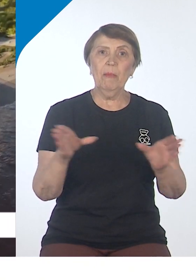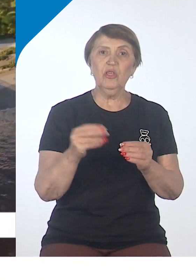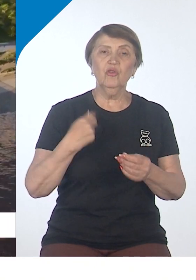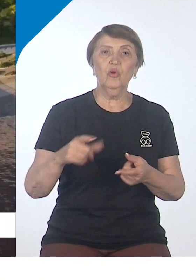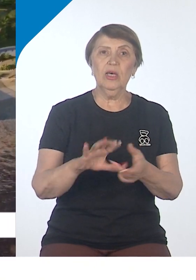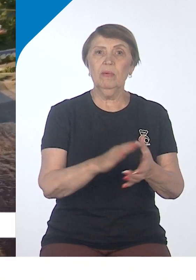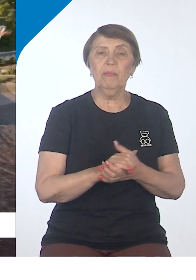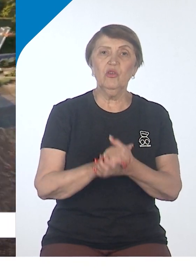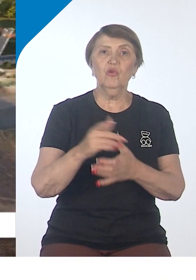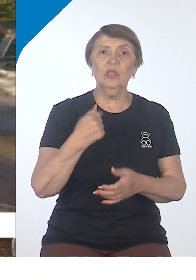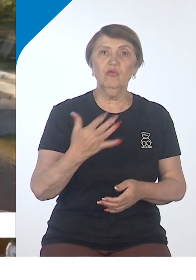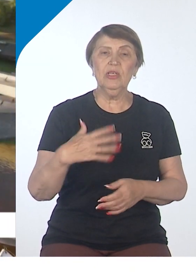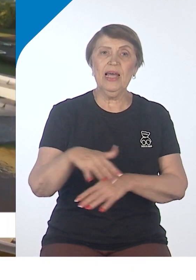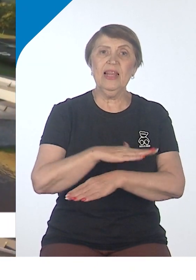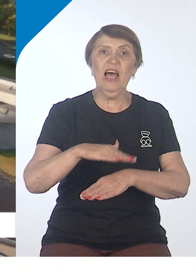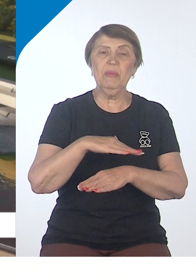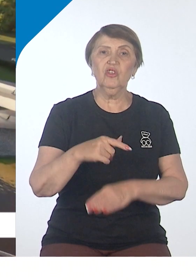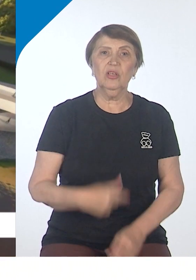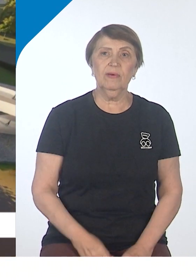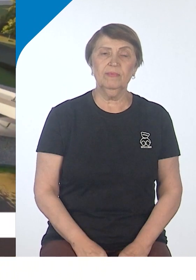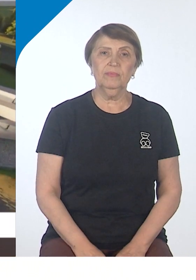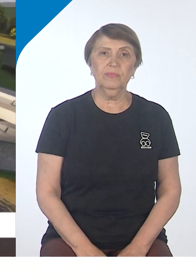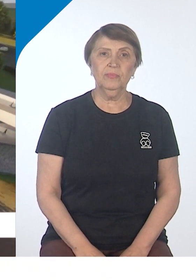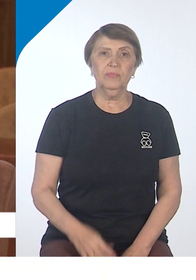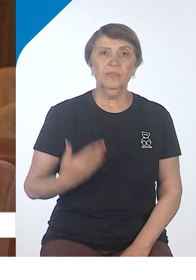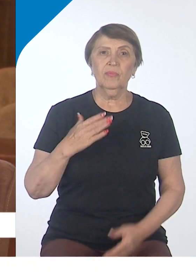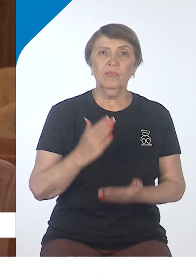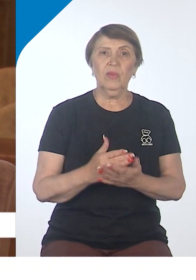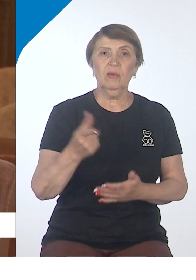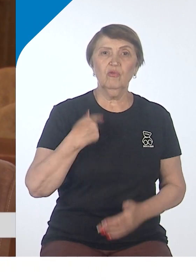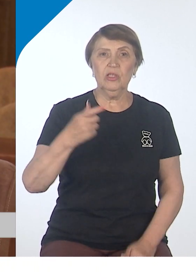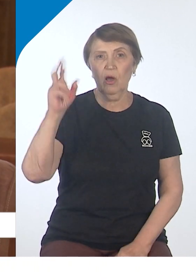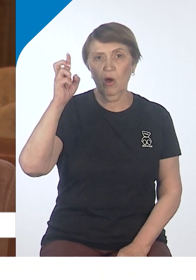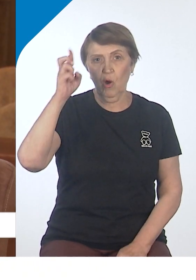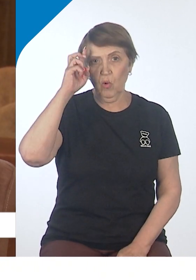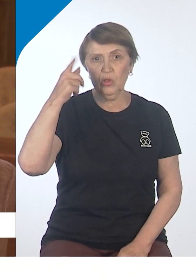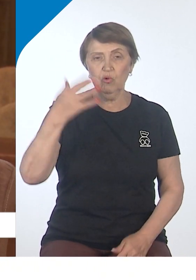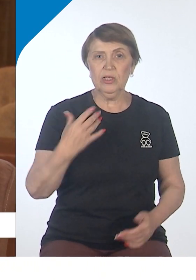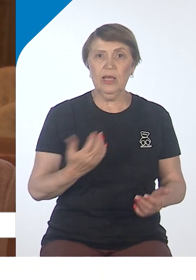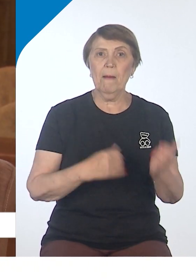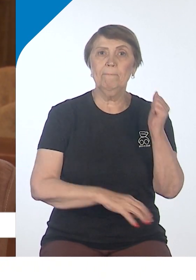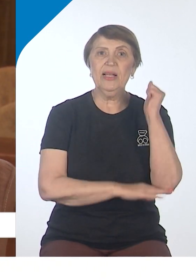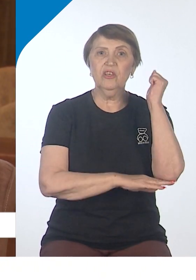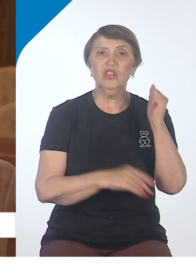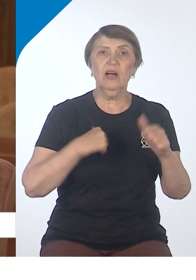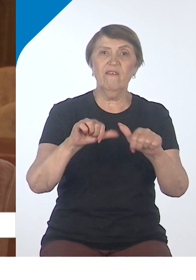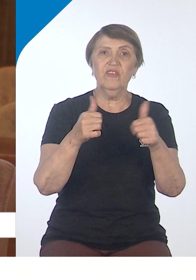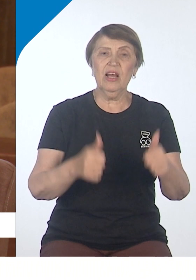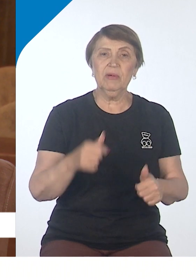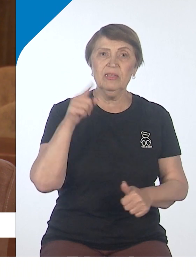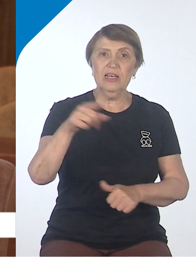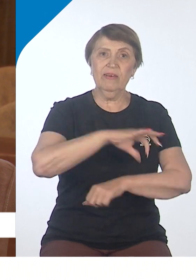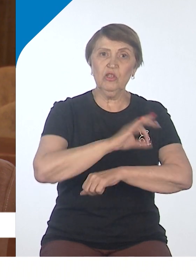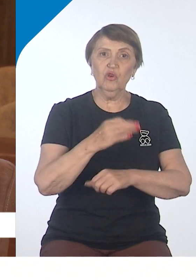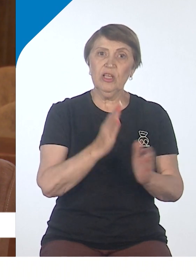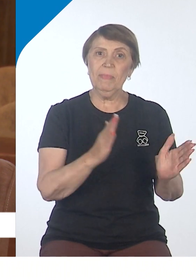Хабаровска. Мы планируем вывести проект по первому этапу под государственную поддержку в рамках механизма Дальневосточной концессии.